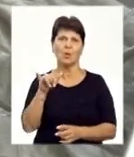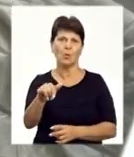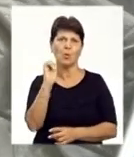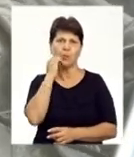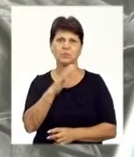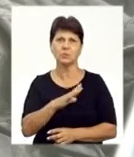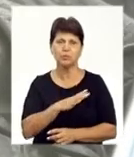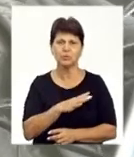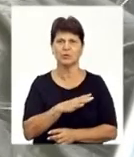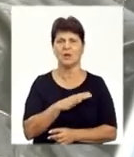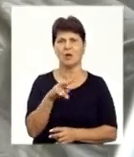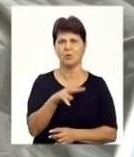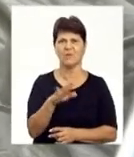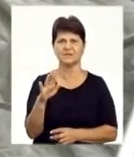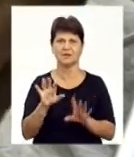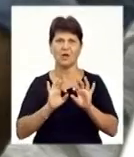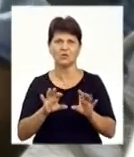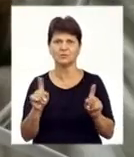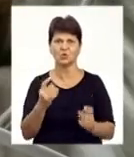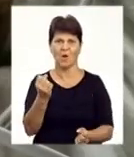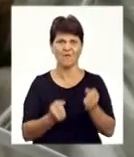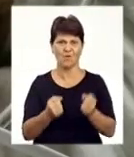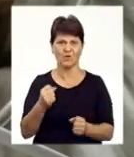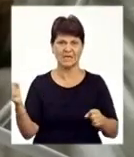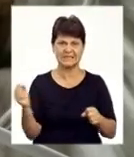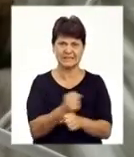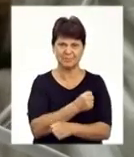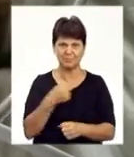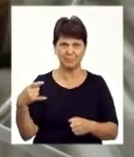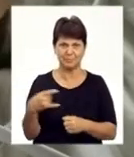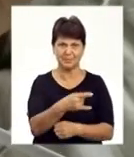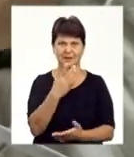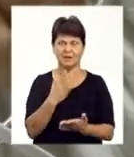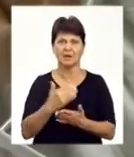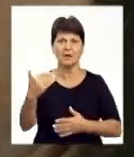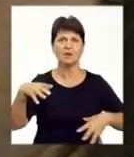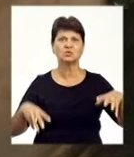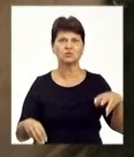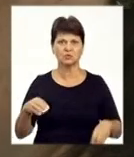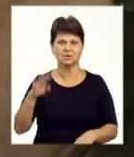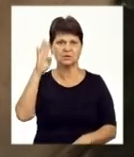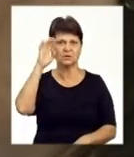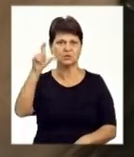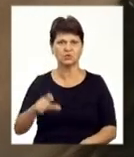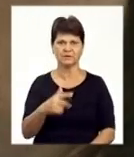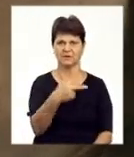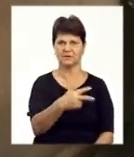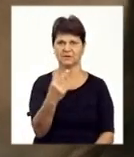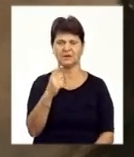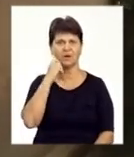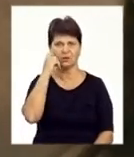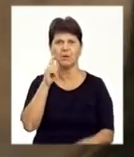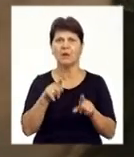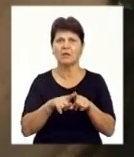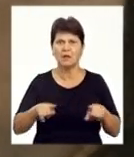бабуся Любов Василівна. Розповідає, що водієм, який збив її онука, є їхній сусід. Чоловікові 32 роки, в нього